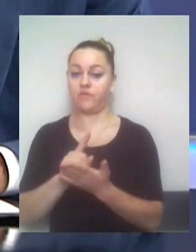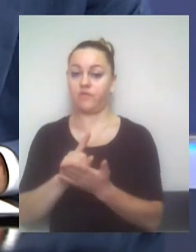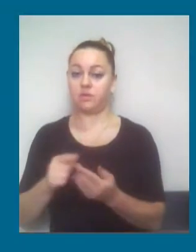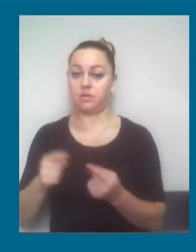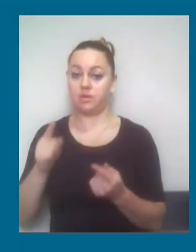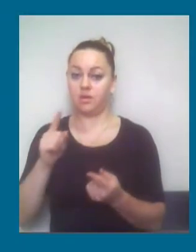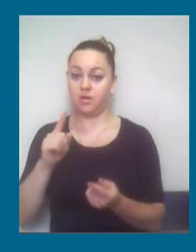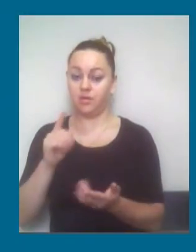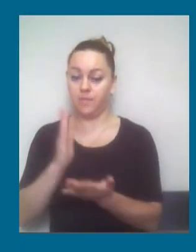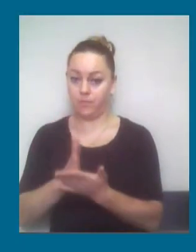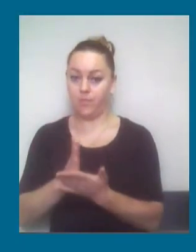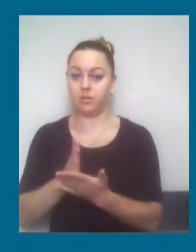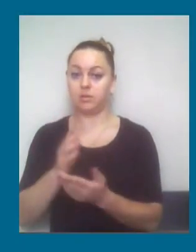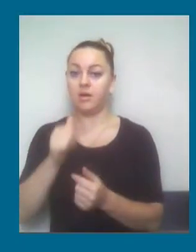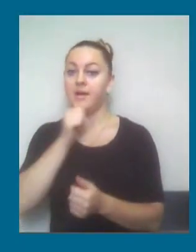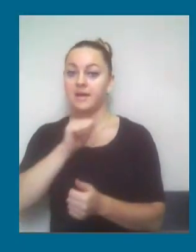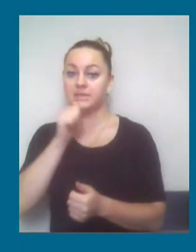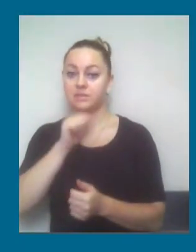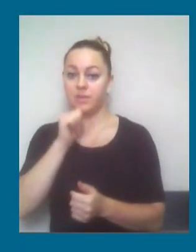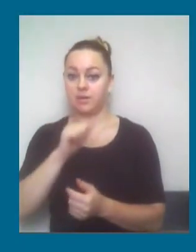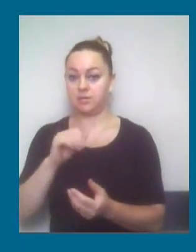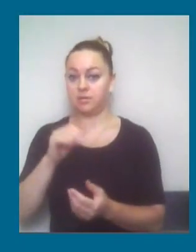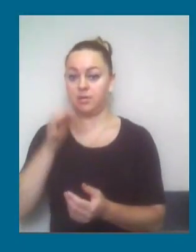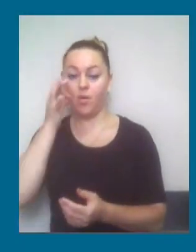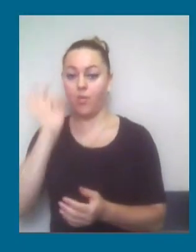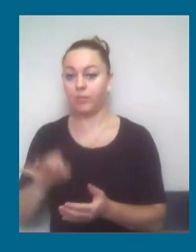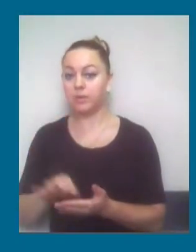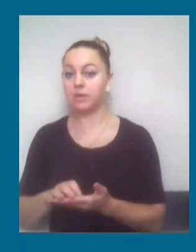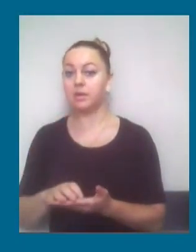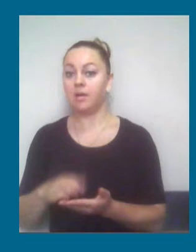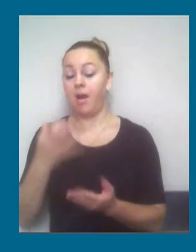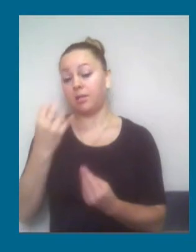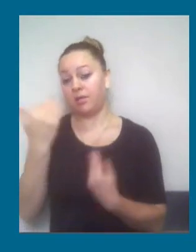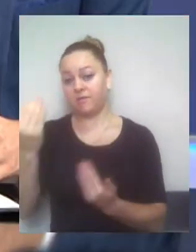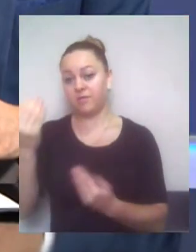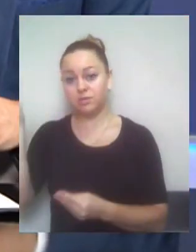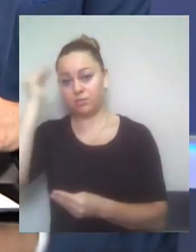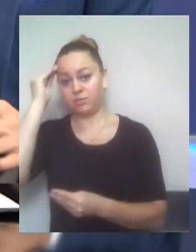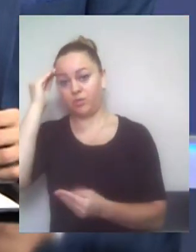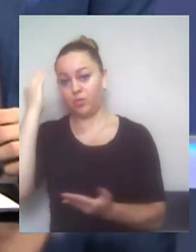в цьому сфері. А це думка обивателі на русському язикі, я вам скажу.